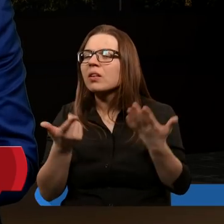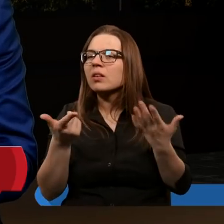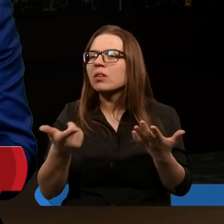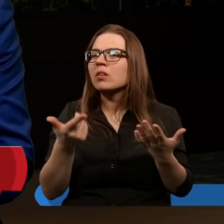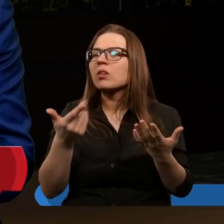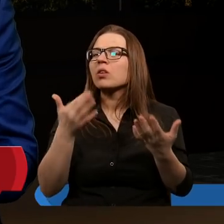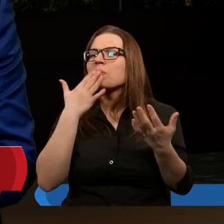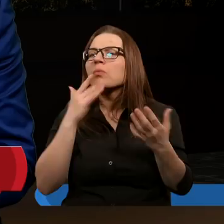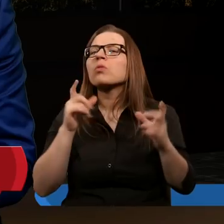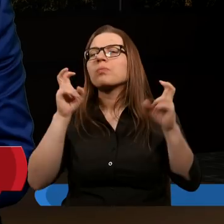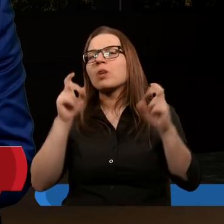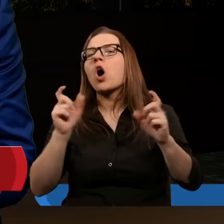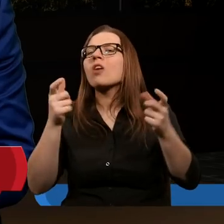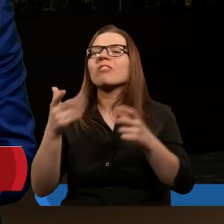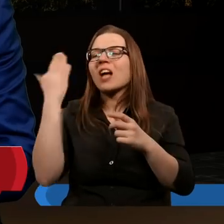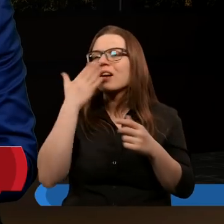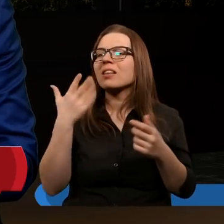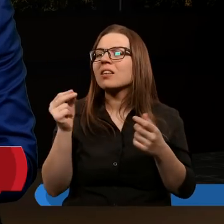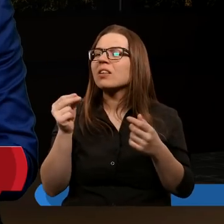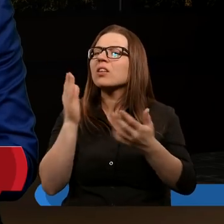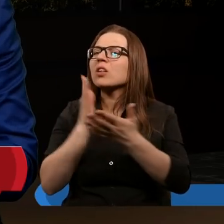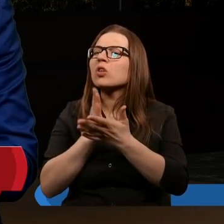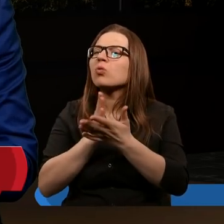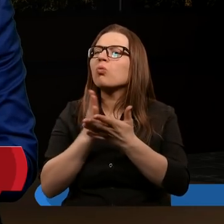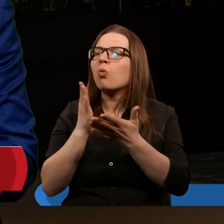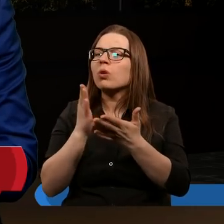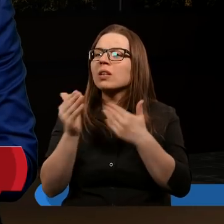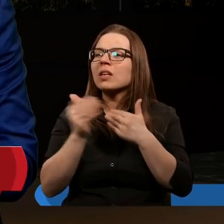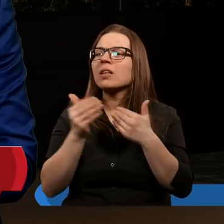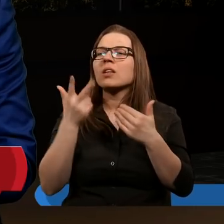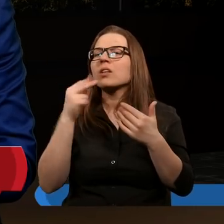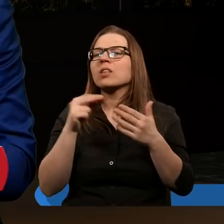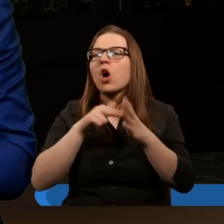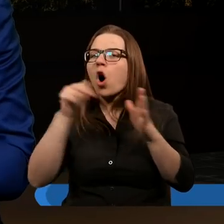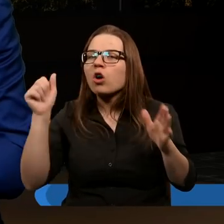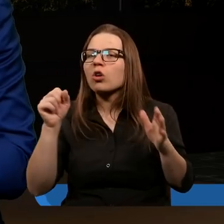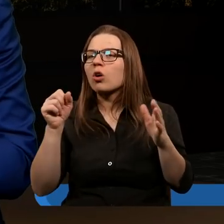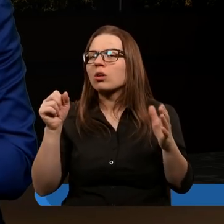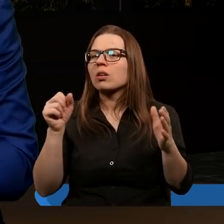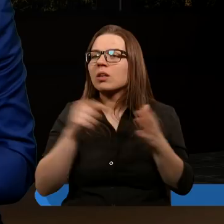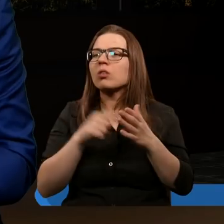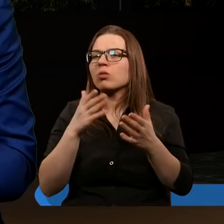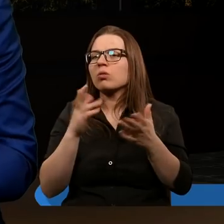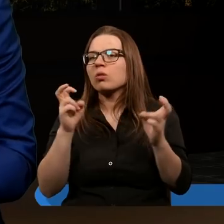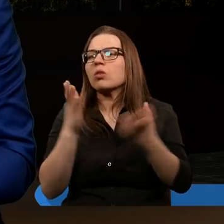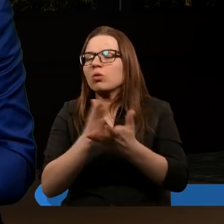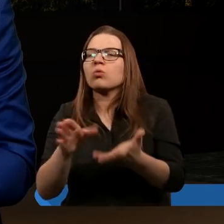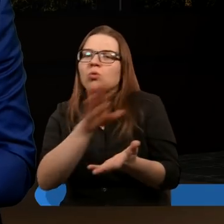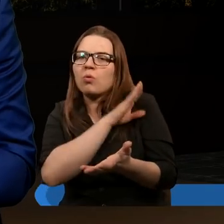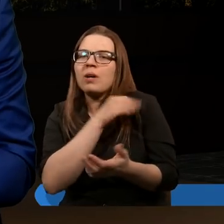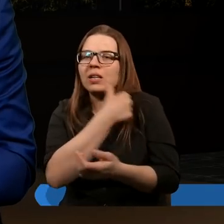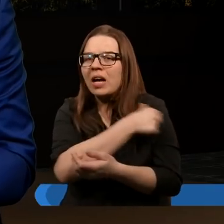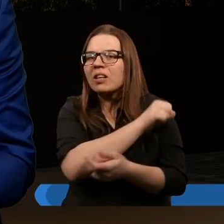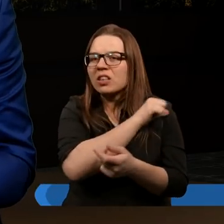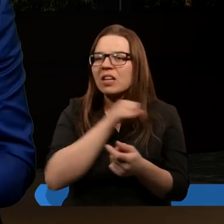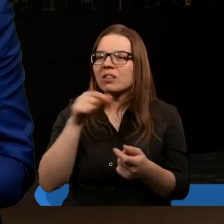siwy kłon to jest konsekwencją czarnego, czyli znaczy mówiąc, kiedy już nie dość, że odchodzono, zasadzie już umiera, umarło